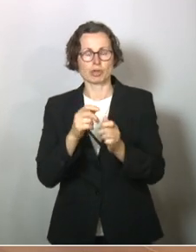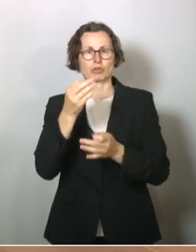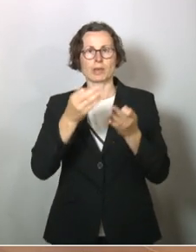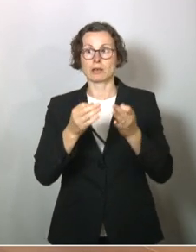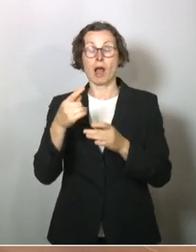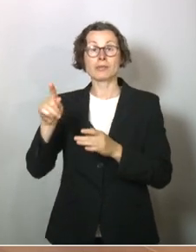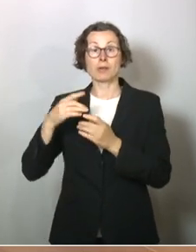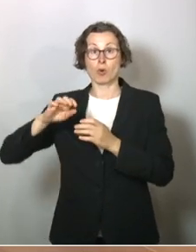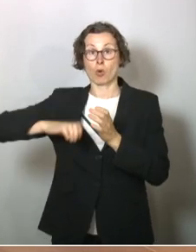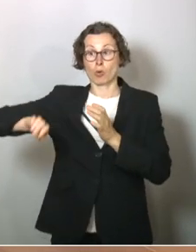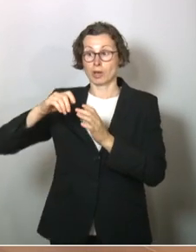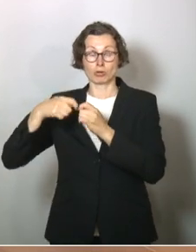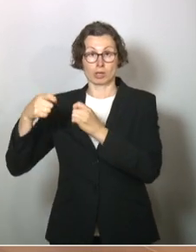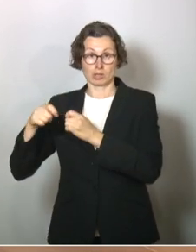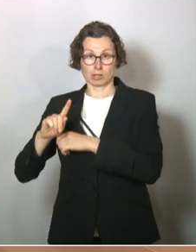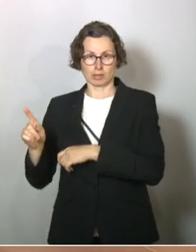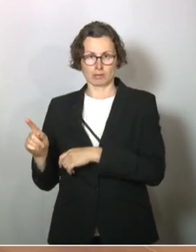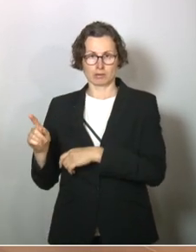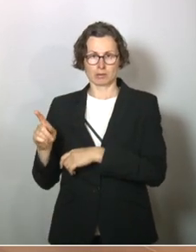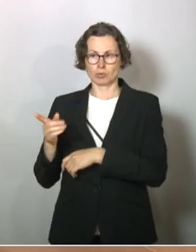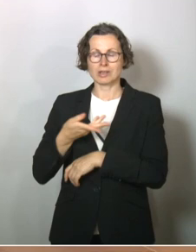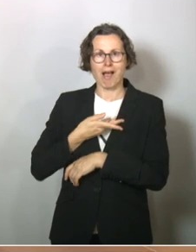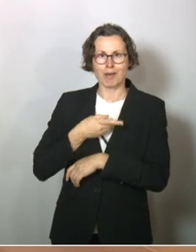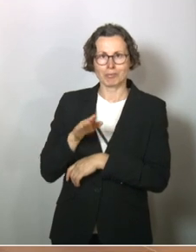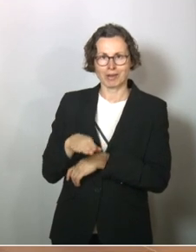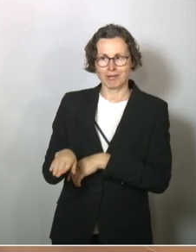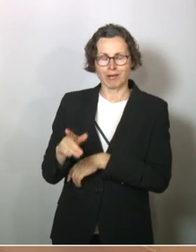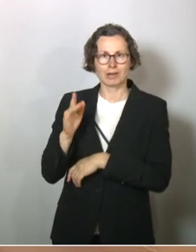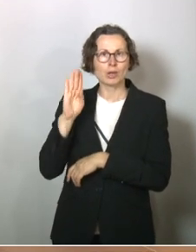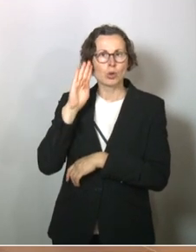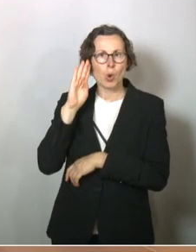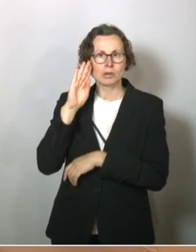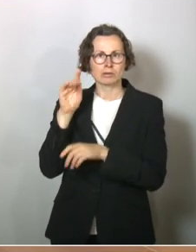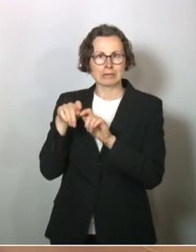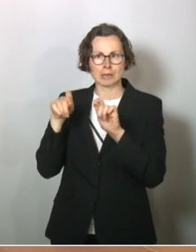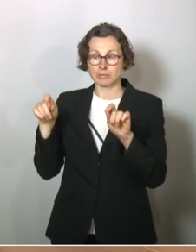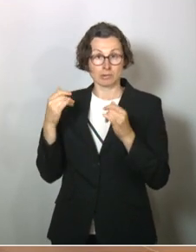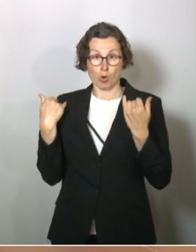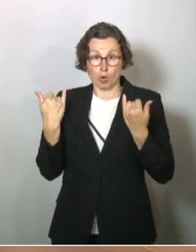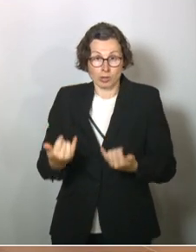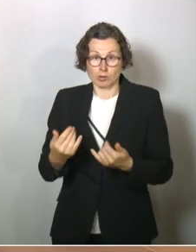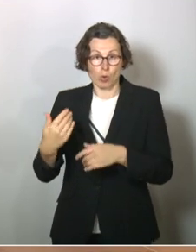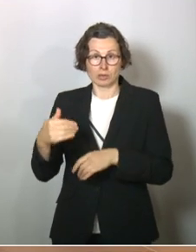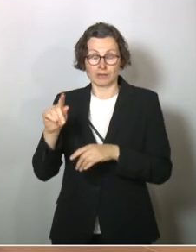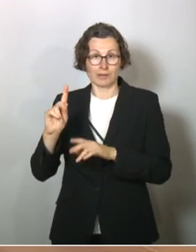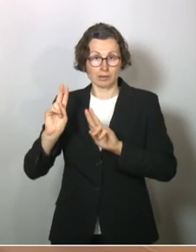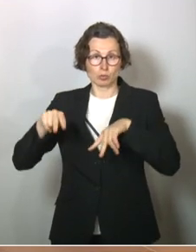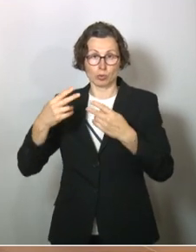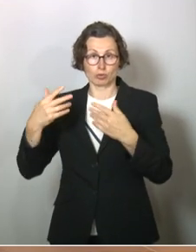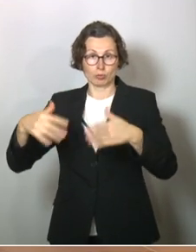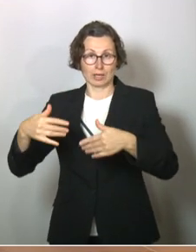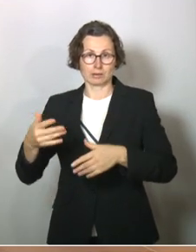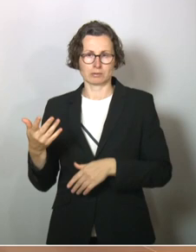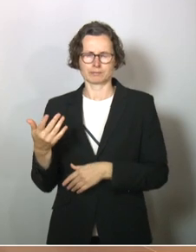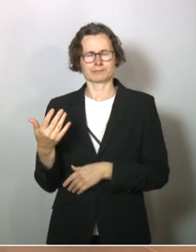Und andere, die armen Kids, die in der Knabenmannschaft spielen, die dürfen teilweise heute noch nicht auf die Plätze. Das sind aus meiner